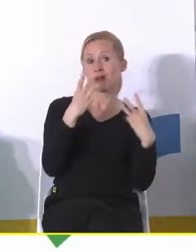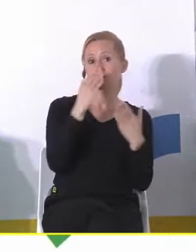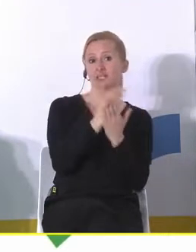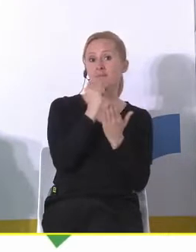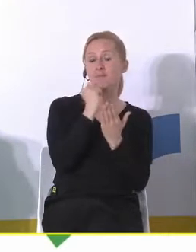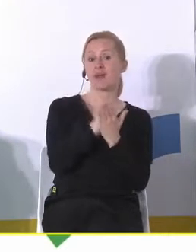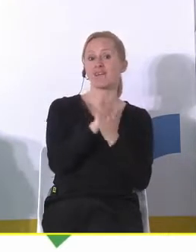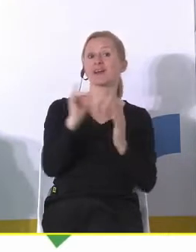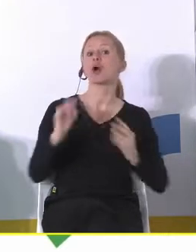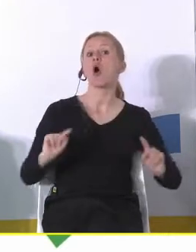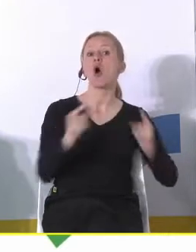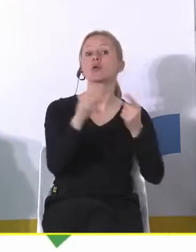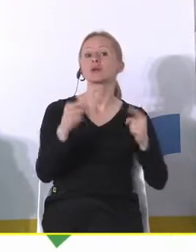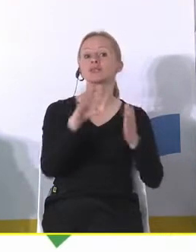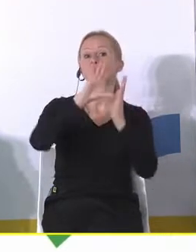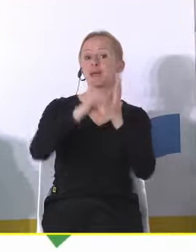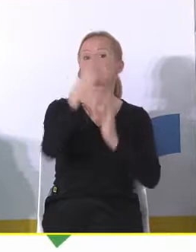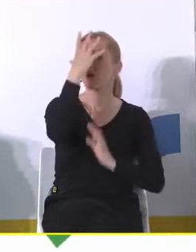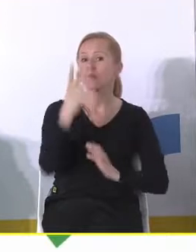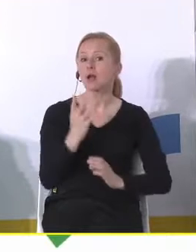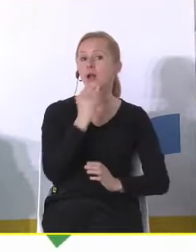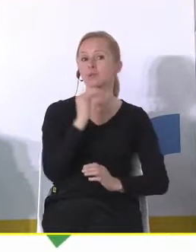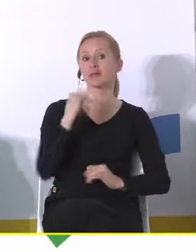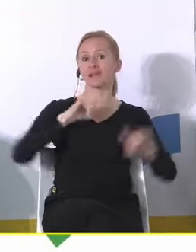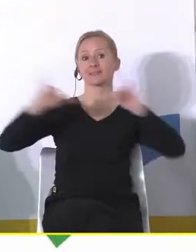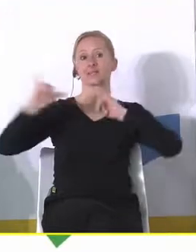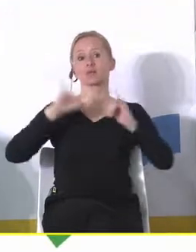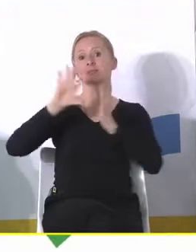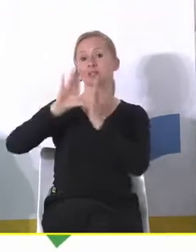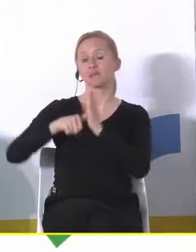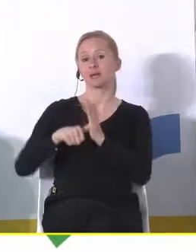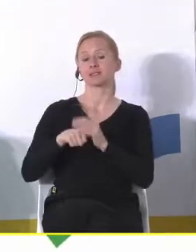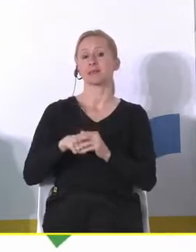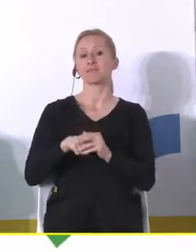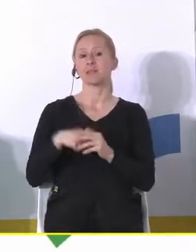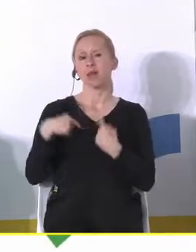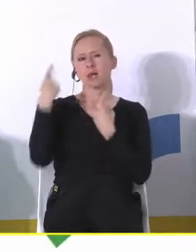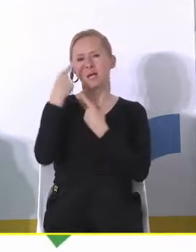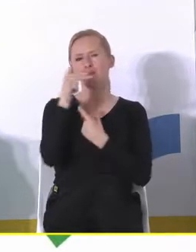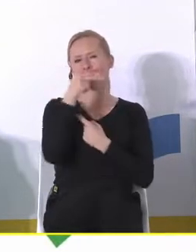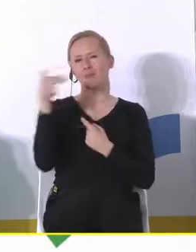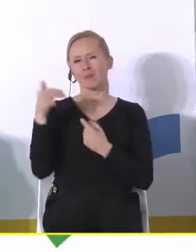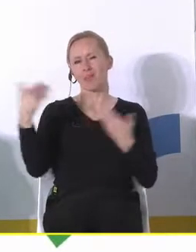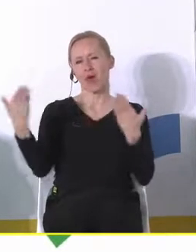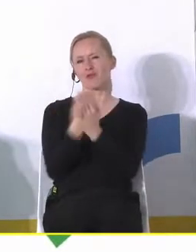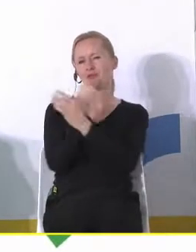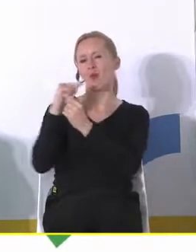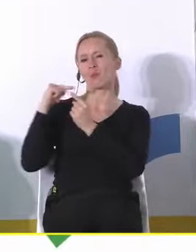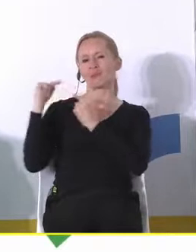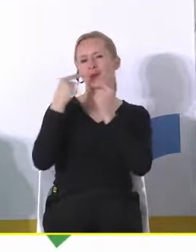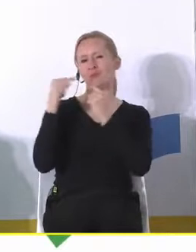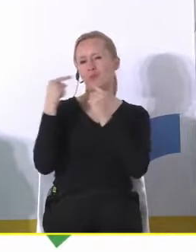struktura organizacyjna miasta. Jak takim miastem zarządzać? Ale myślę, że to jest temat na zupełnie inną rozmowę.